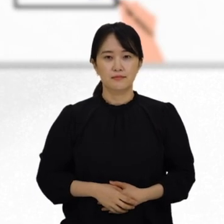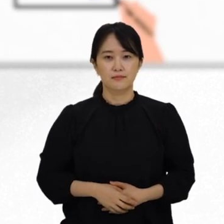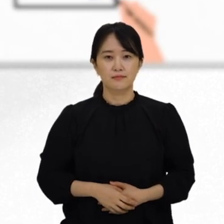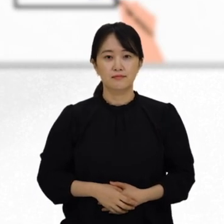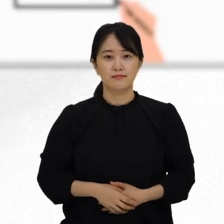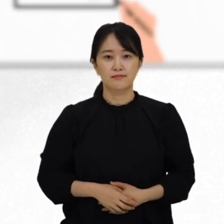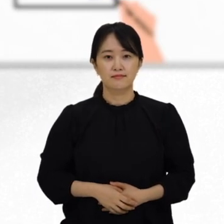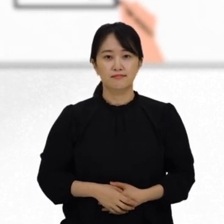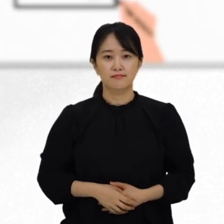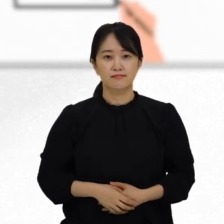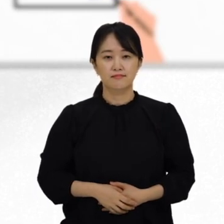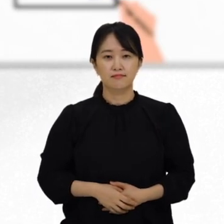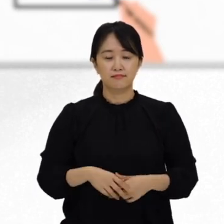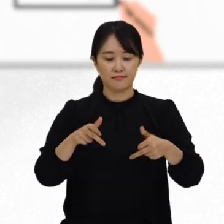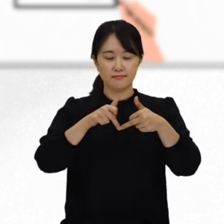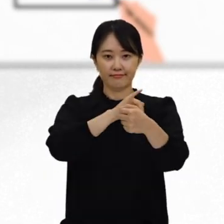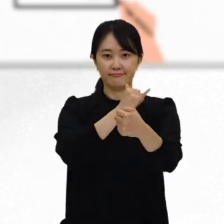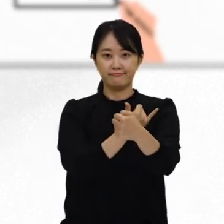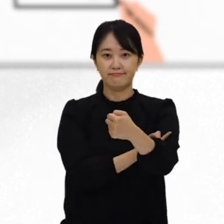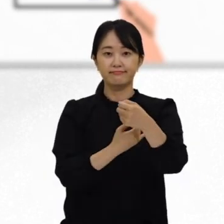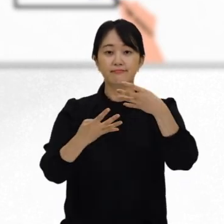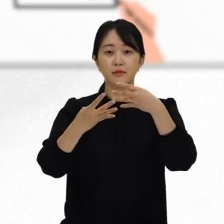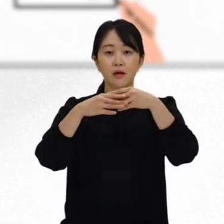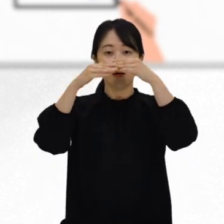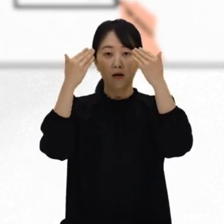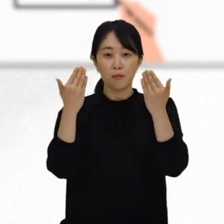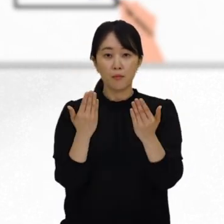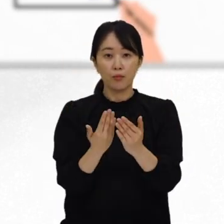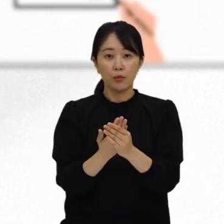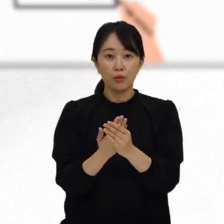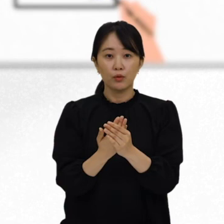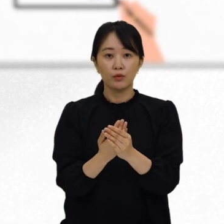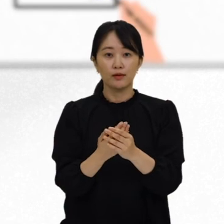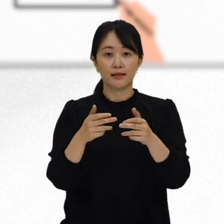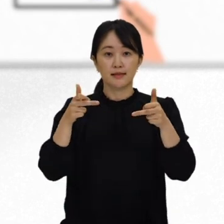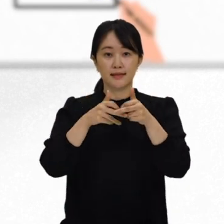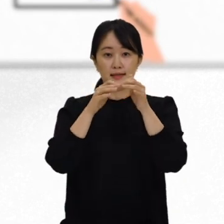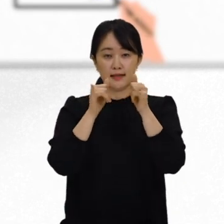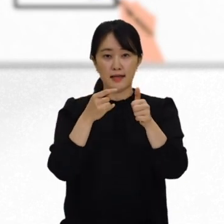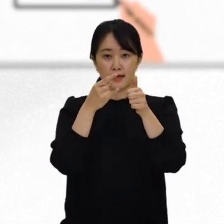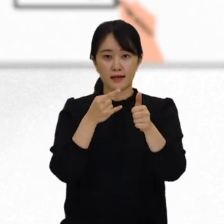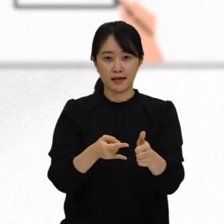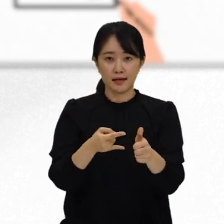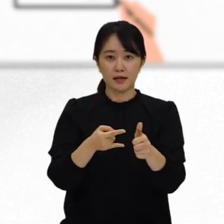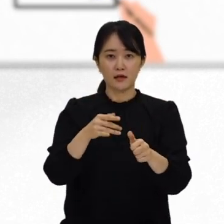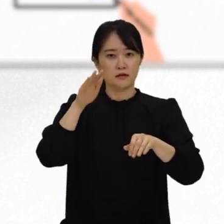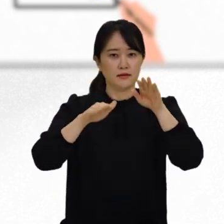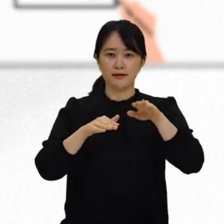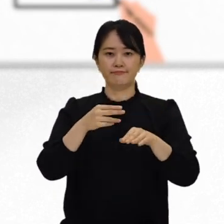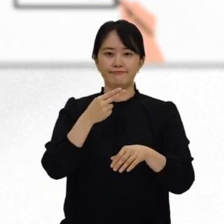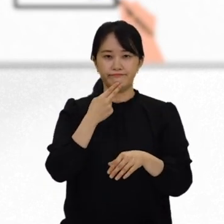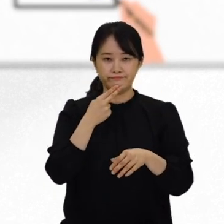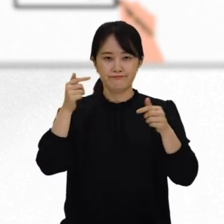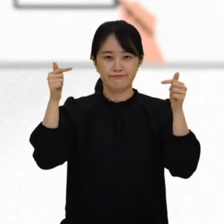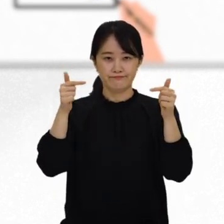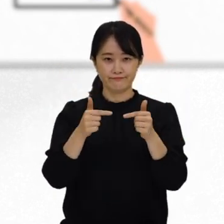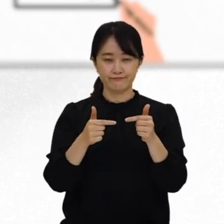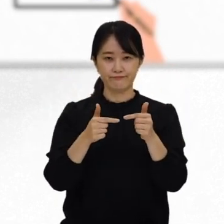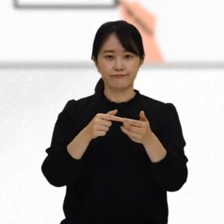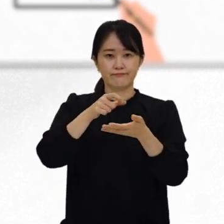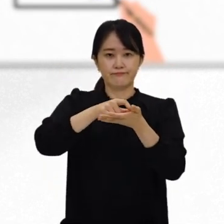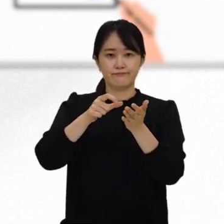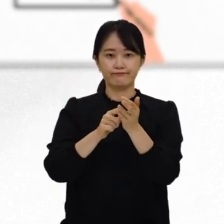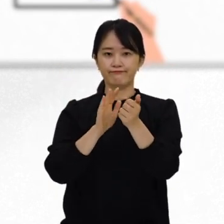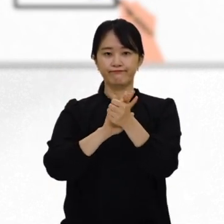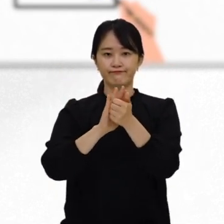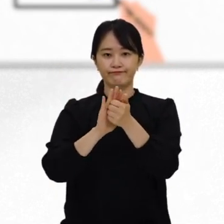유엔 장애인권리협약의 모든 조항에 있어서 장애인에게 가해지는 불이익을 감소시키고 적절한 대우를